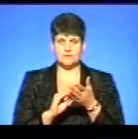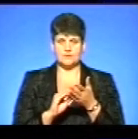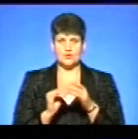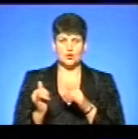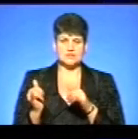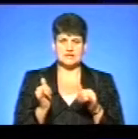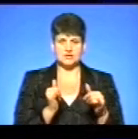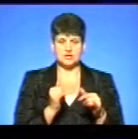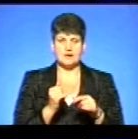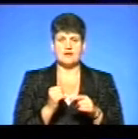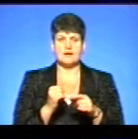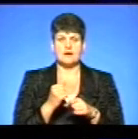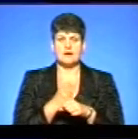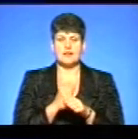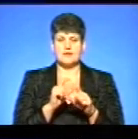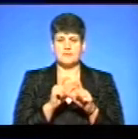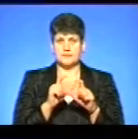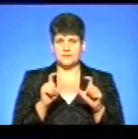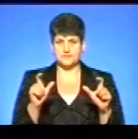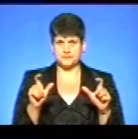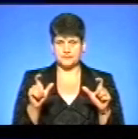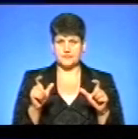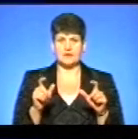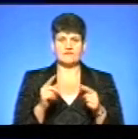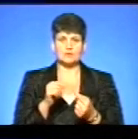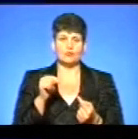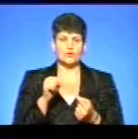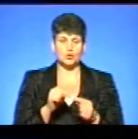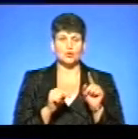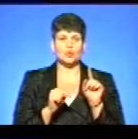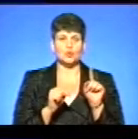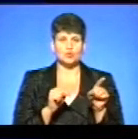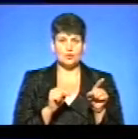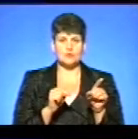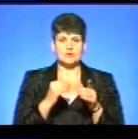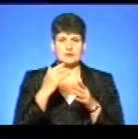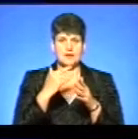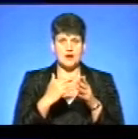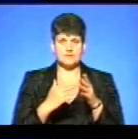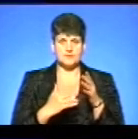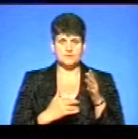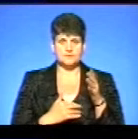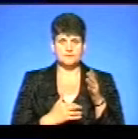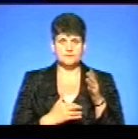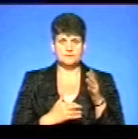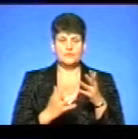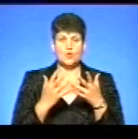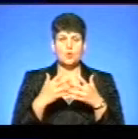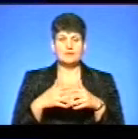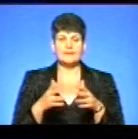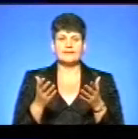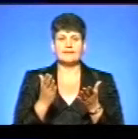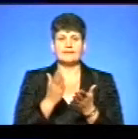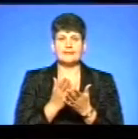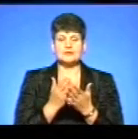амбулаторії загальної практики сімейної медицини. Відповідно до того є табелю, переліку обладнання, яке є